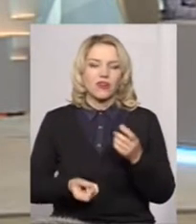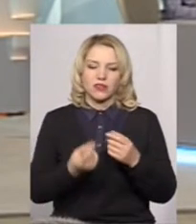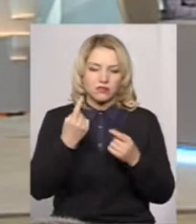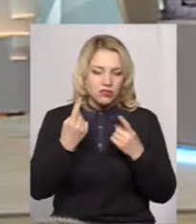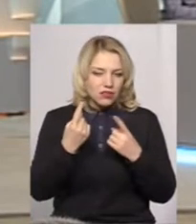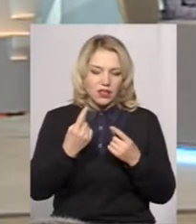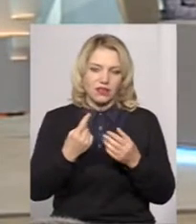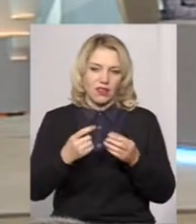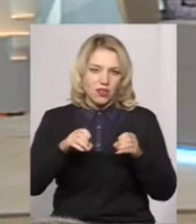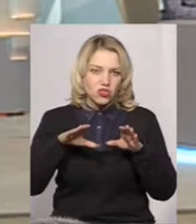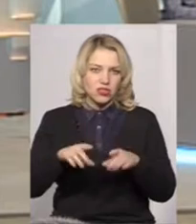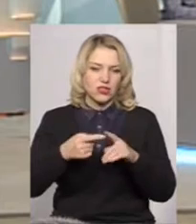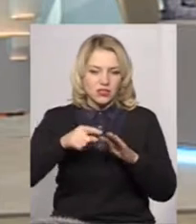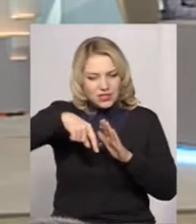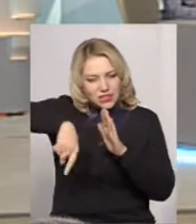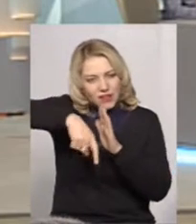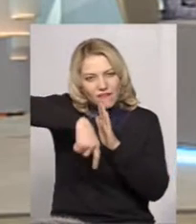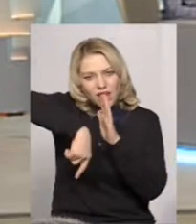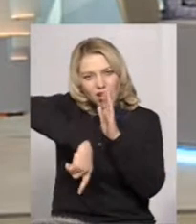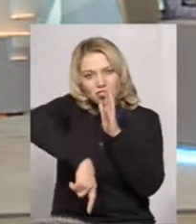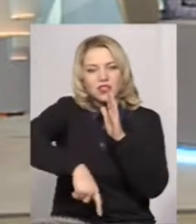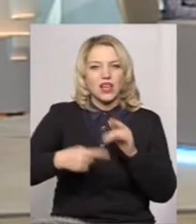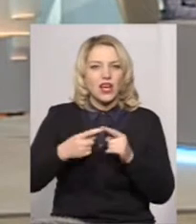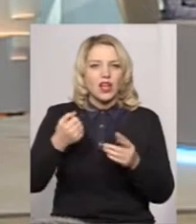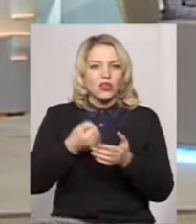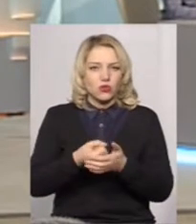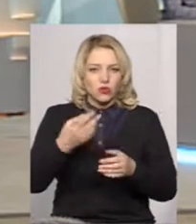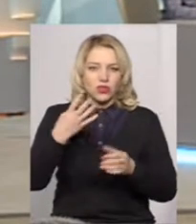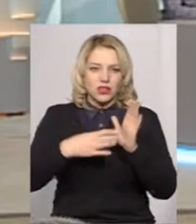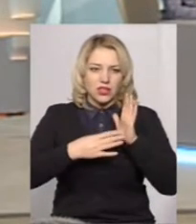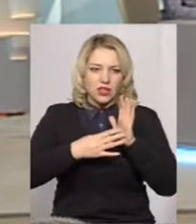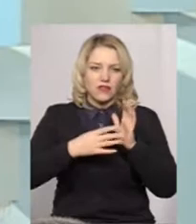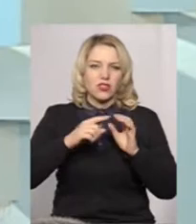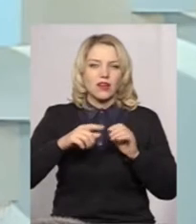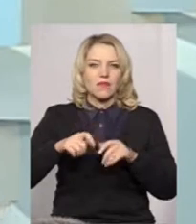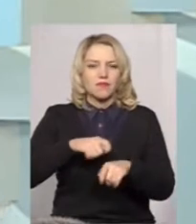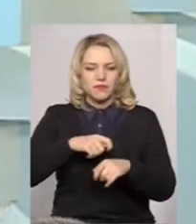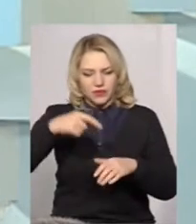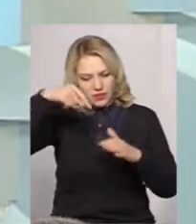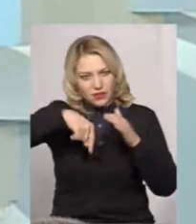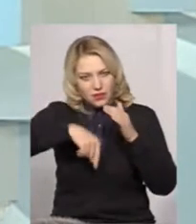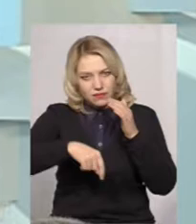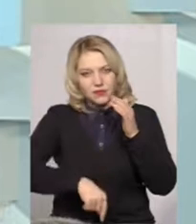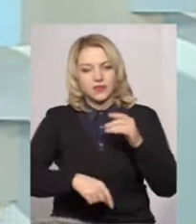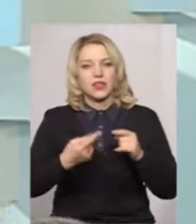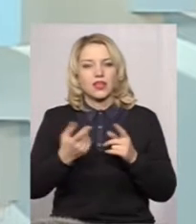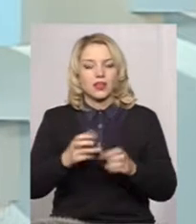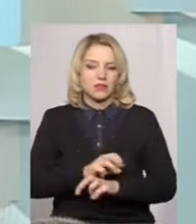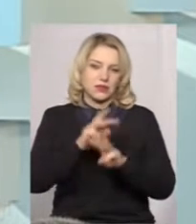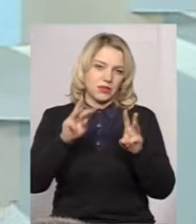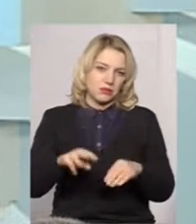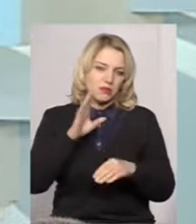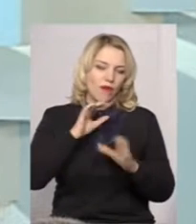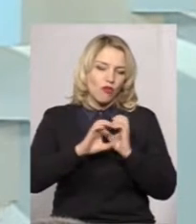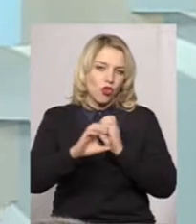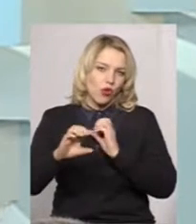скважина, сучасна скважина, достатньо глибока, для того, щоб там був постійний дебіт, достатній дебіт води, який би забезпечував водогін по території села.